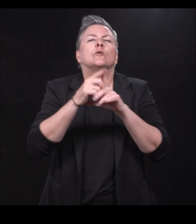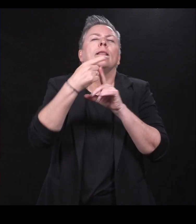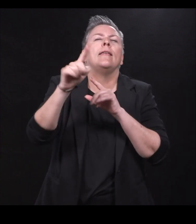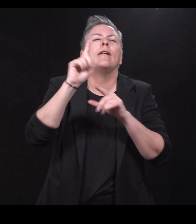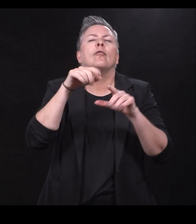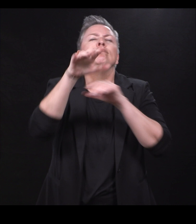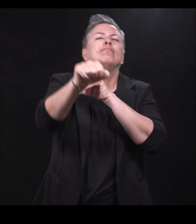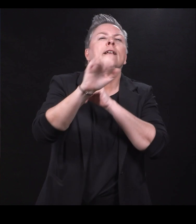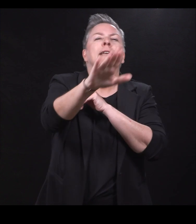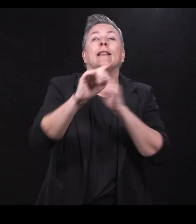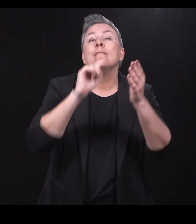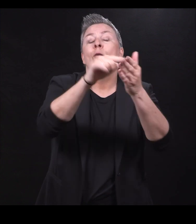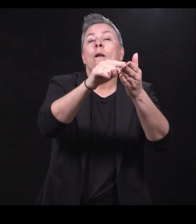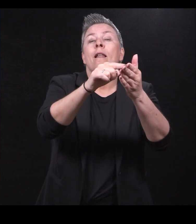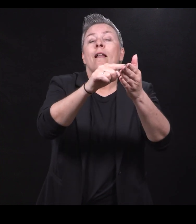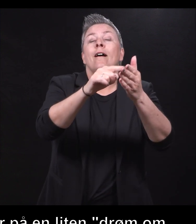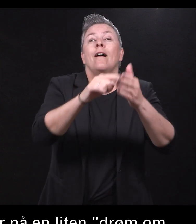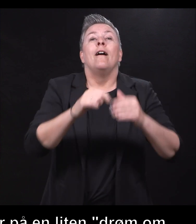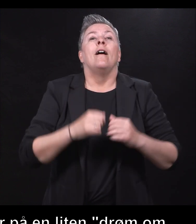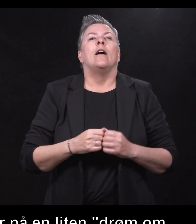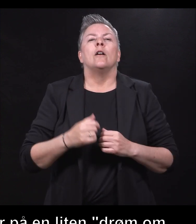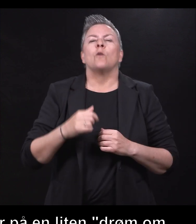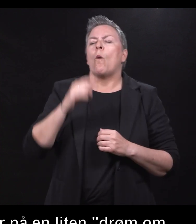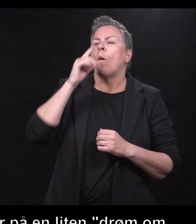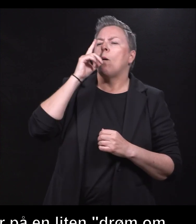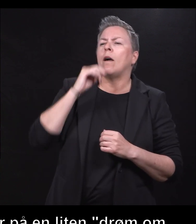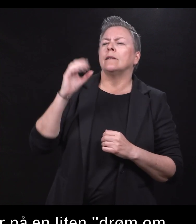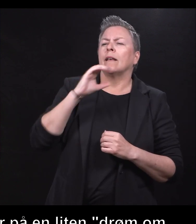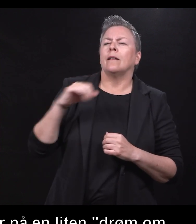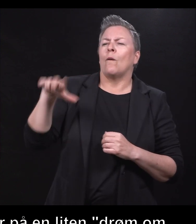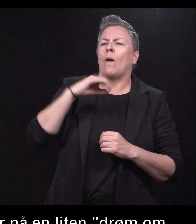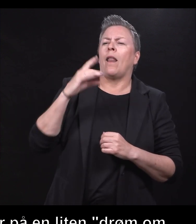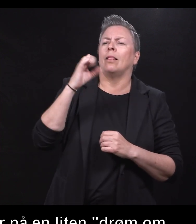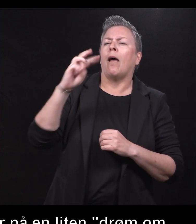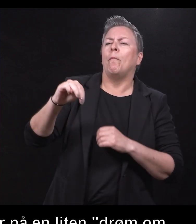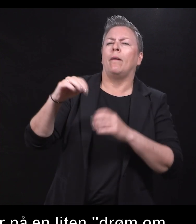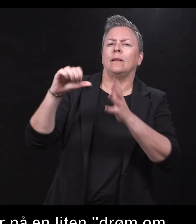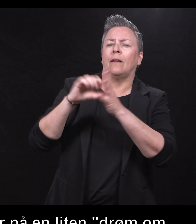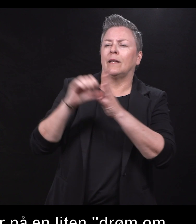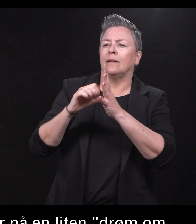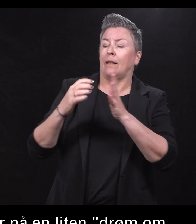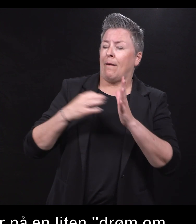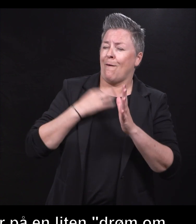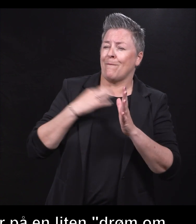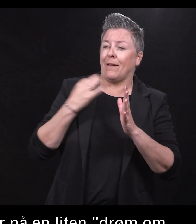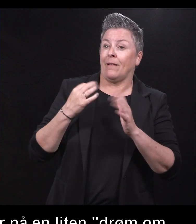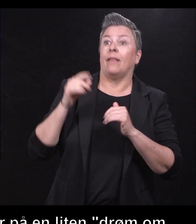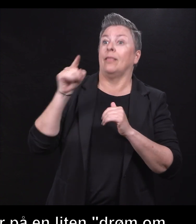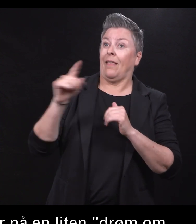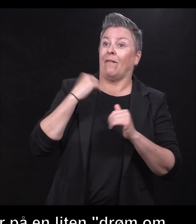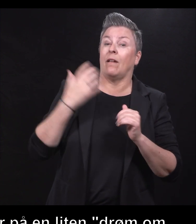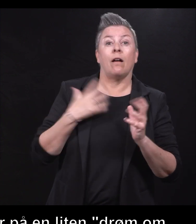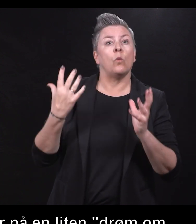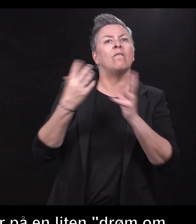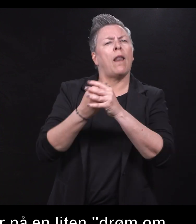Og der håper jeg, Hans Christian og hele Stiftelsen Dam, at der har vi et fellestrekk.